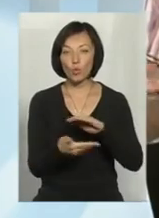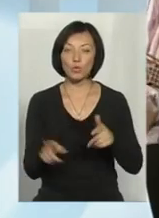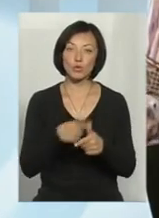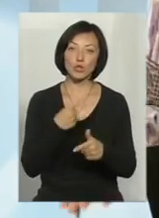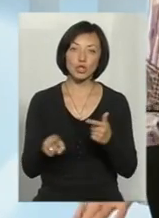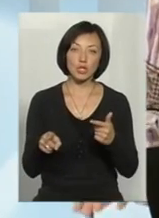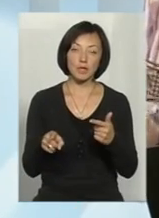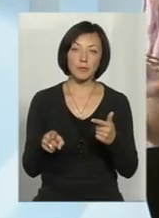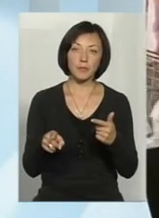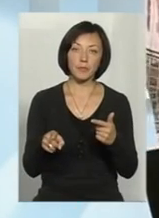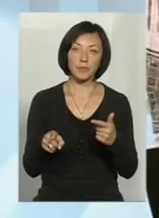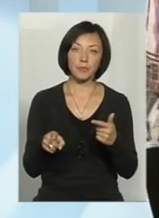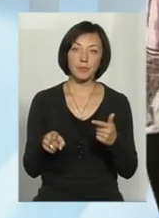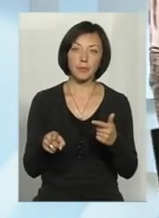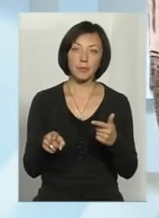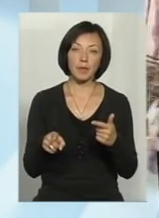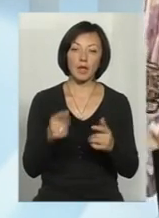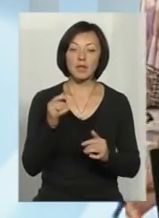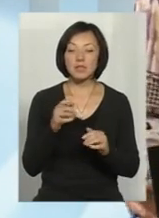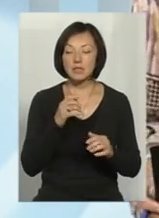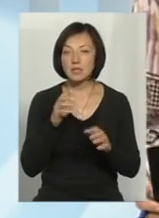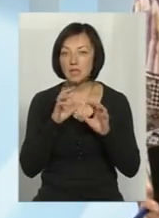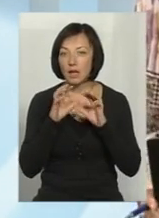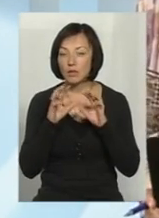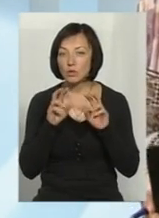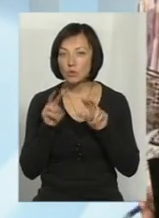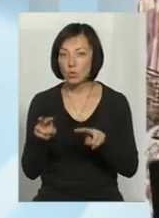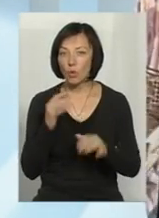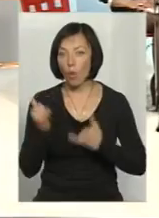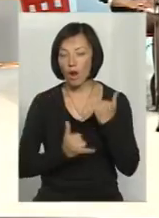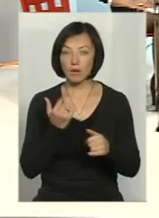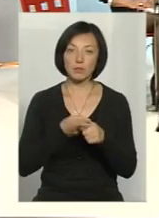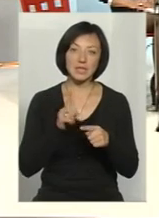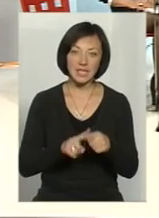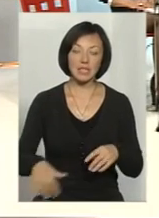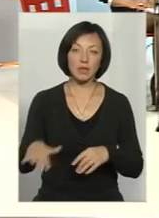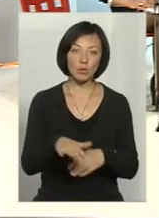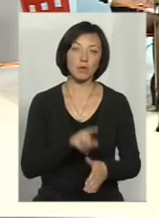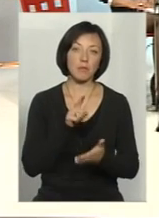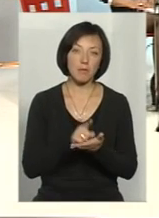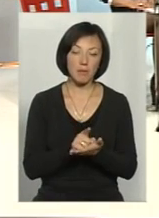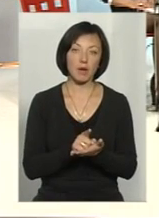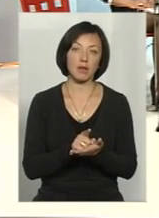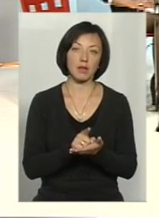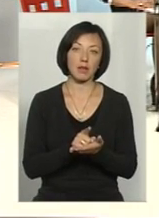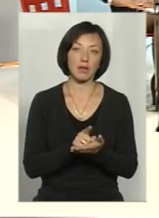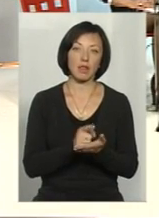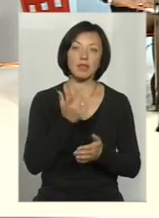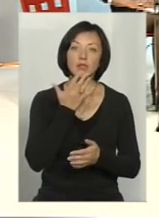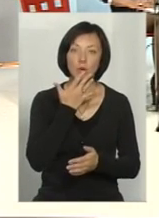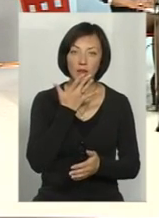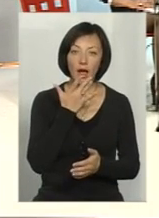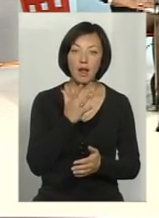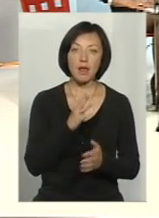за доглядом. Як це має відбуватись? Саме на цих територіях має національний парк